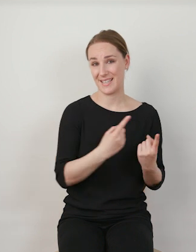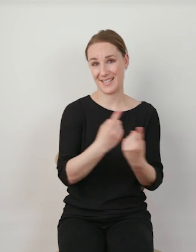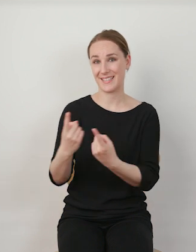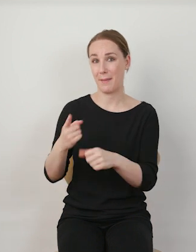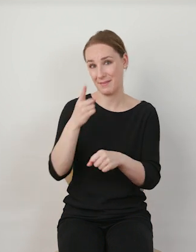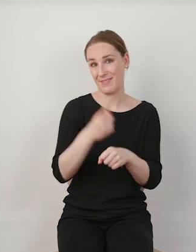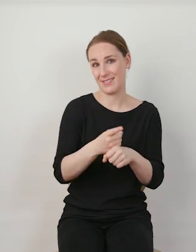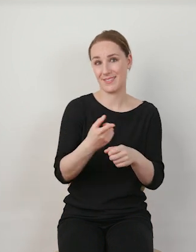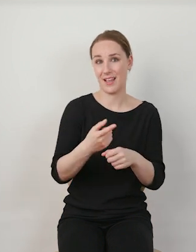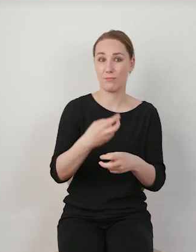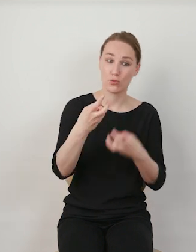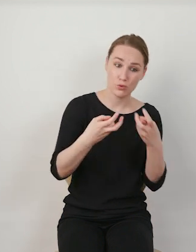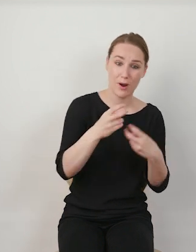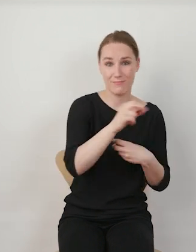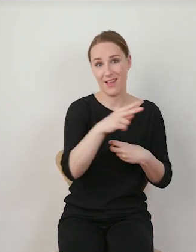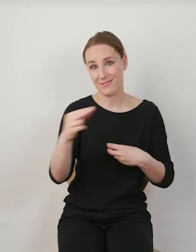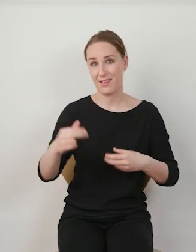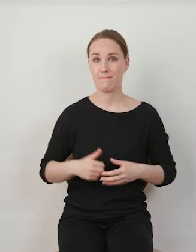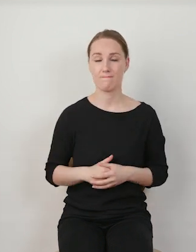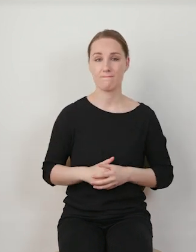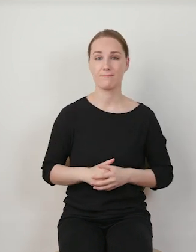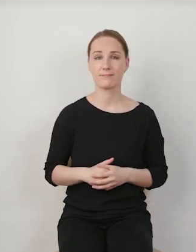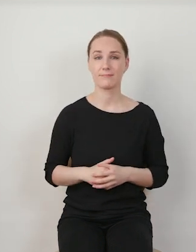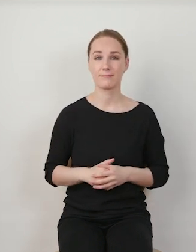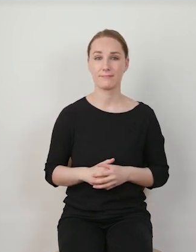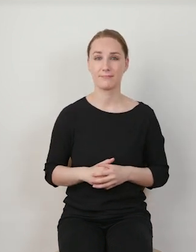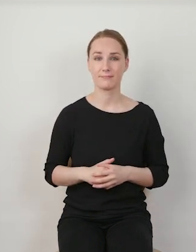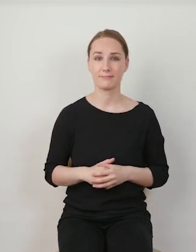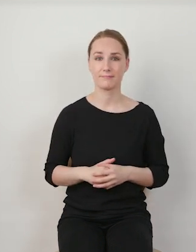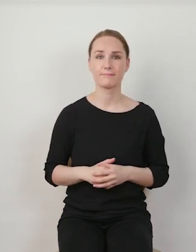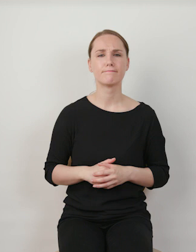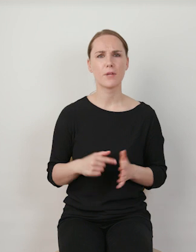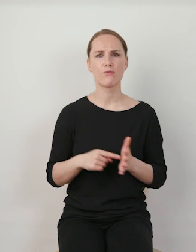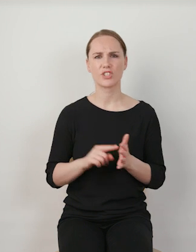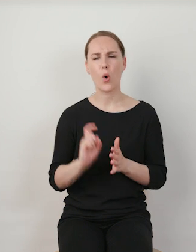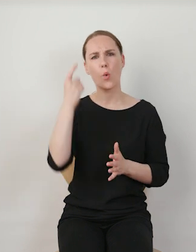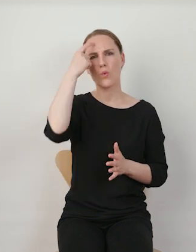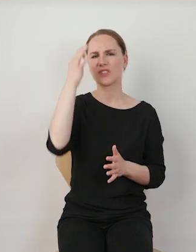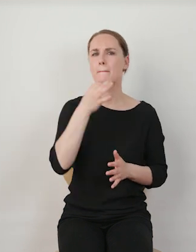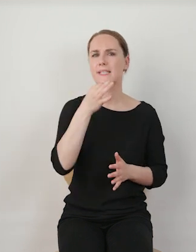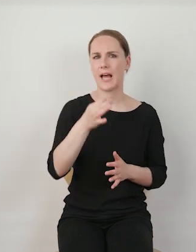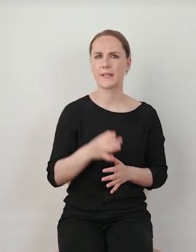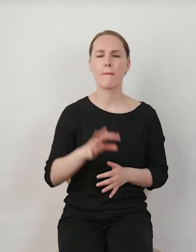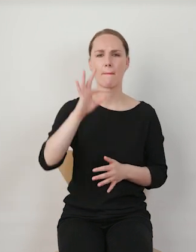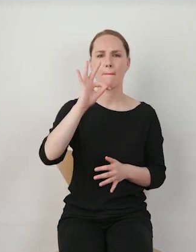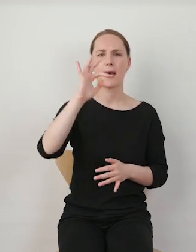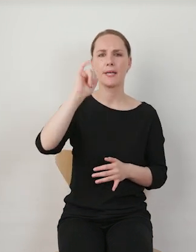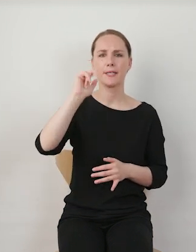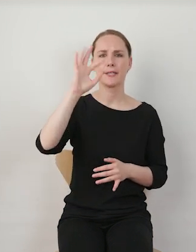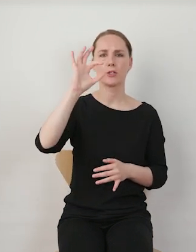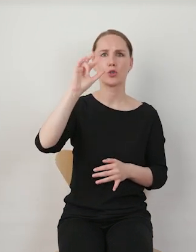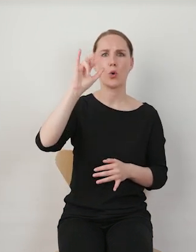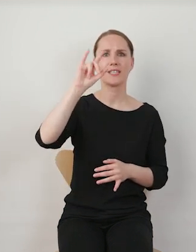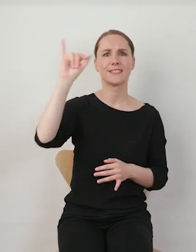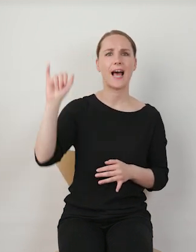chcieli z nich skorzystać. I wracając do głównego pytania, czym zatem jest tiktokizacja